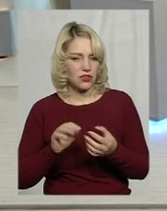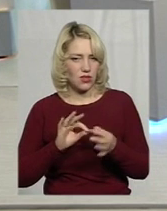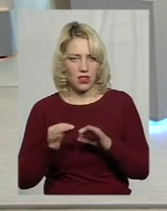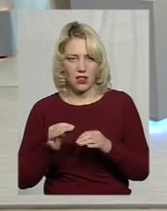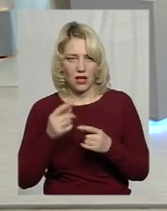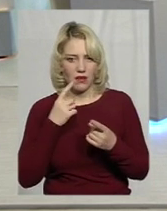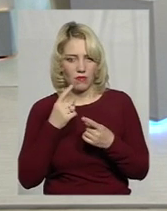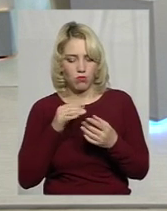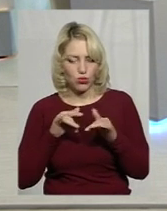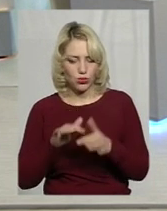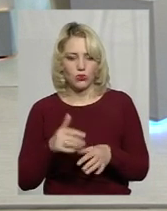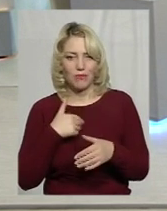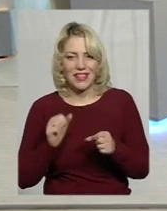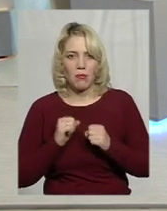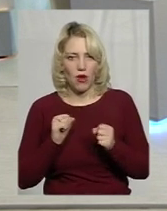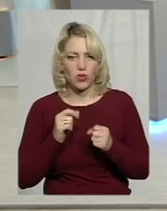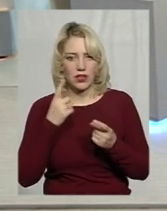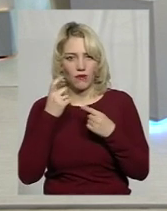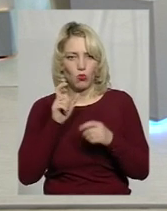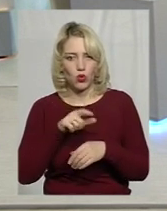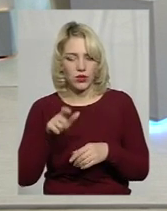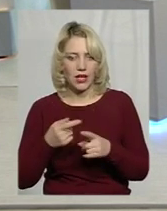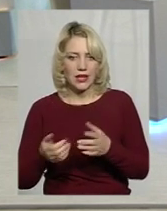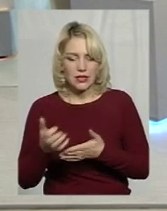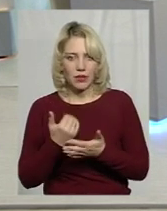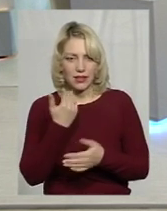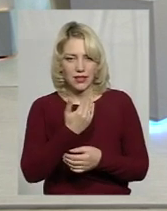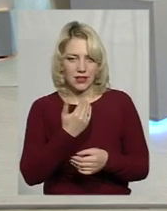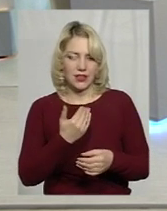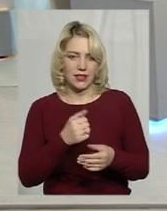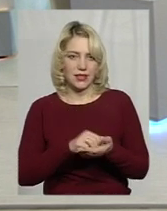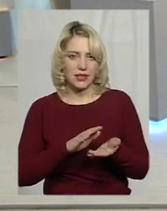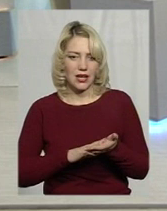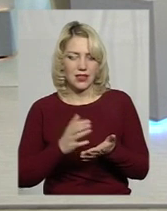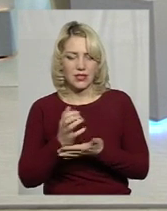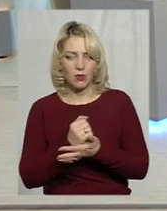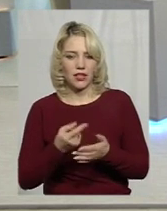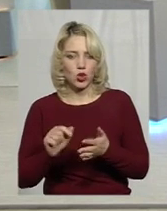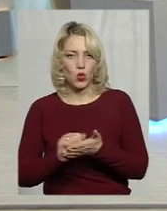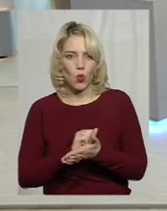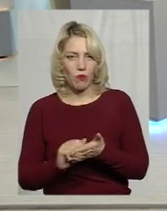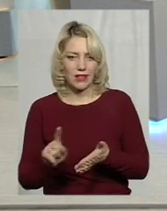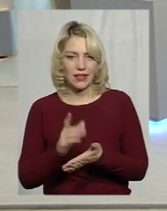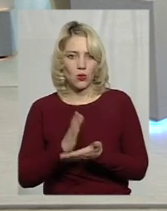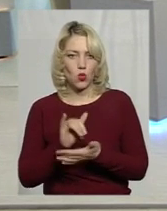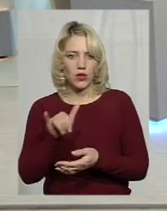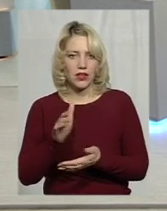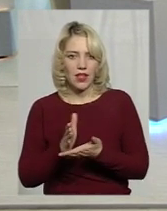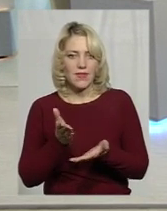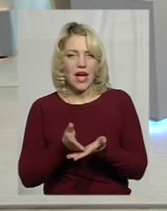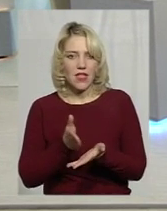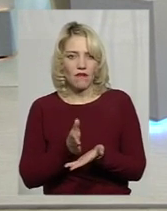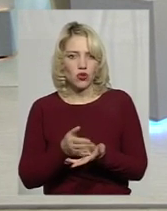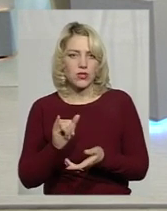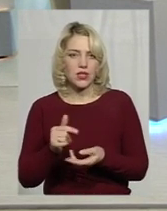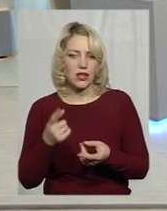інформувати людей, збирати їхні дані, збирати ті документи, які в них в'є в наявності, візнавати